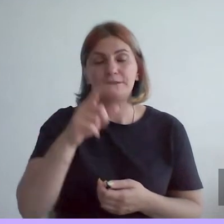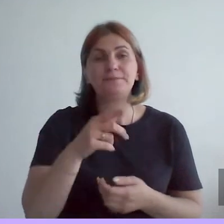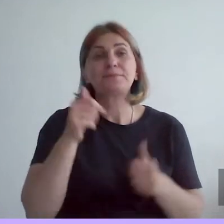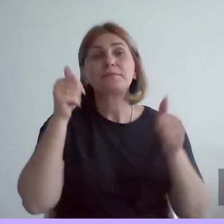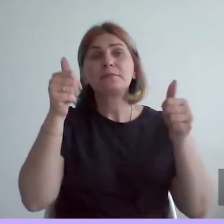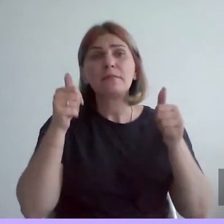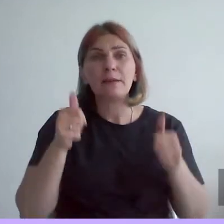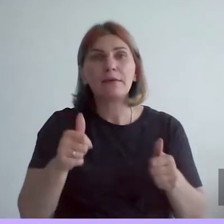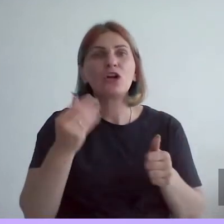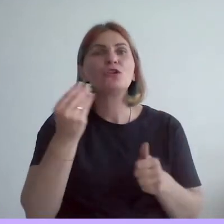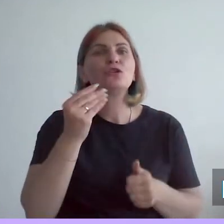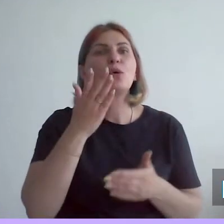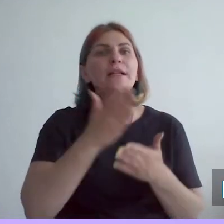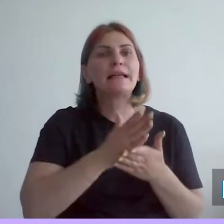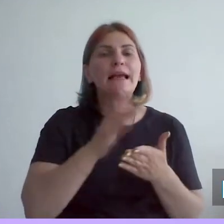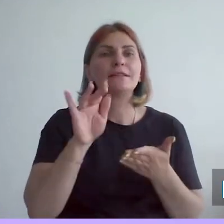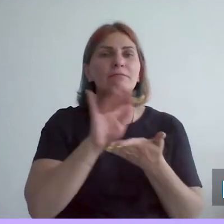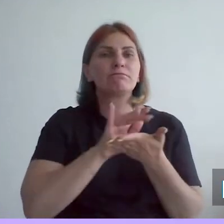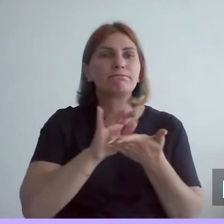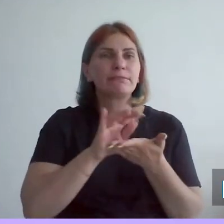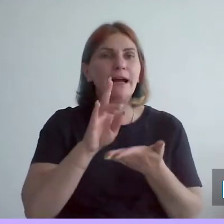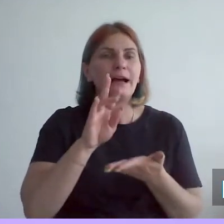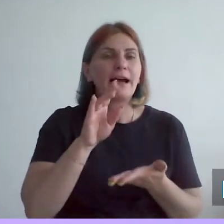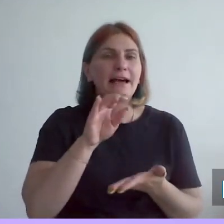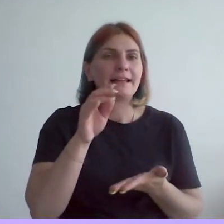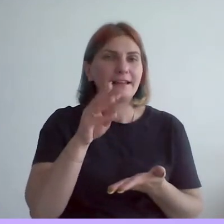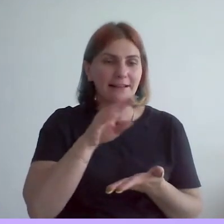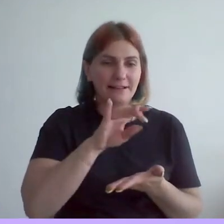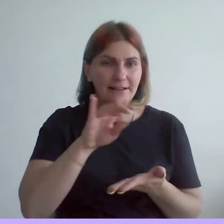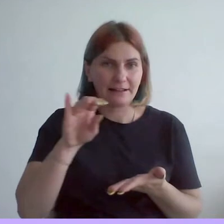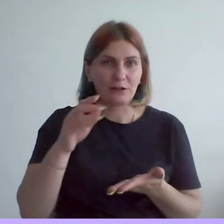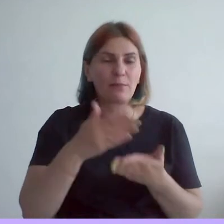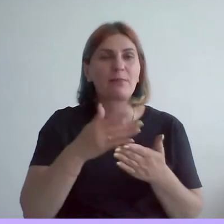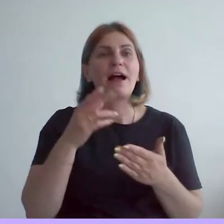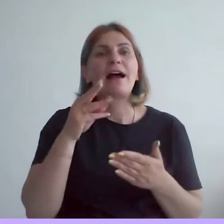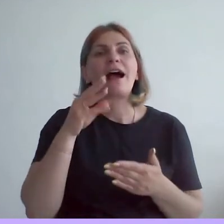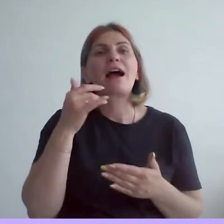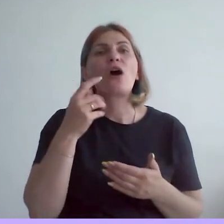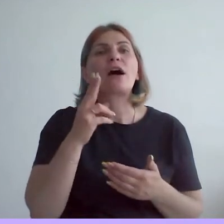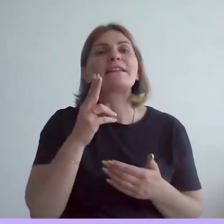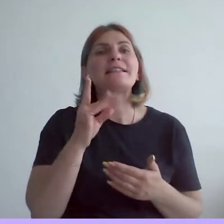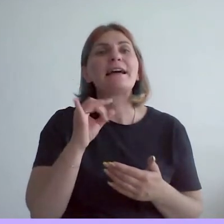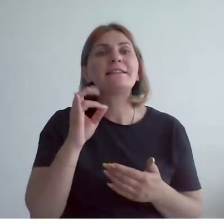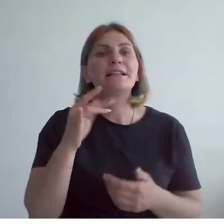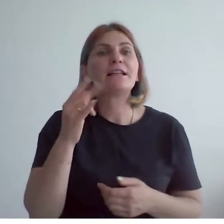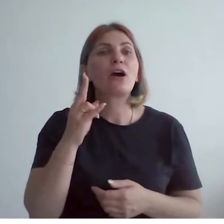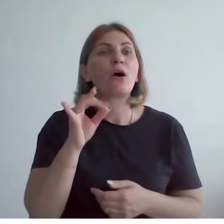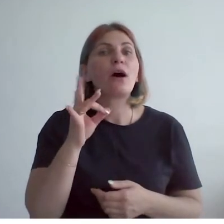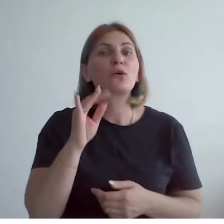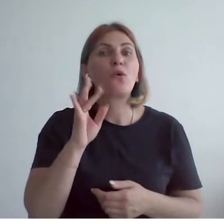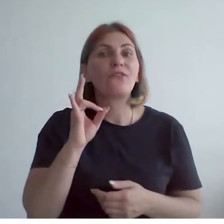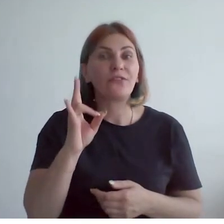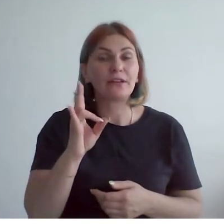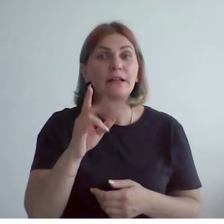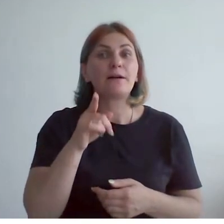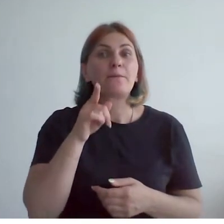сопровождается тактильными макетами. Например, работа Константина Коровина, нашего знаменитого русского художника-импрессиониста, которое